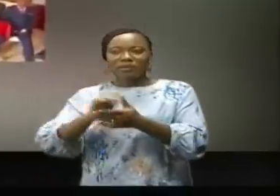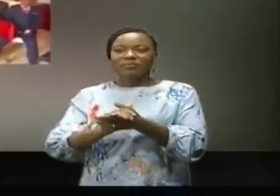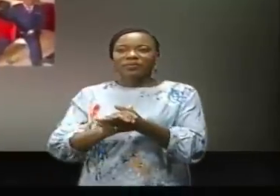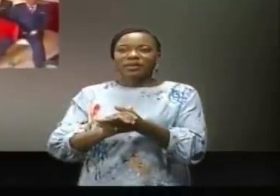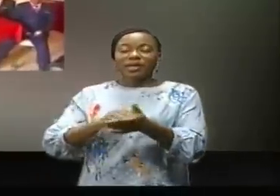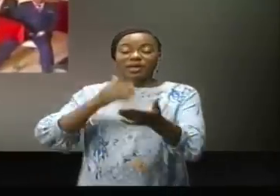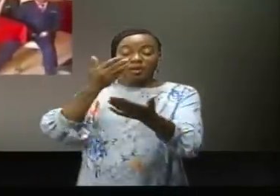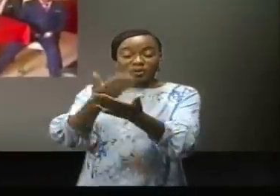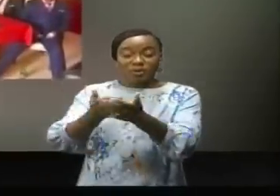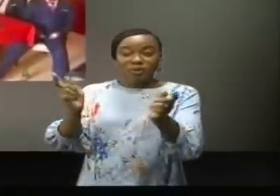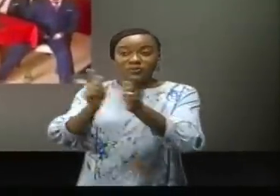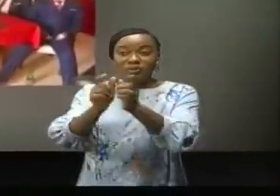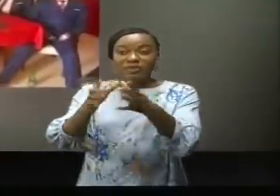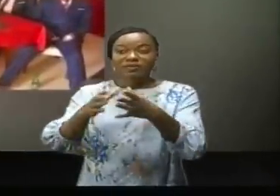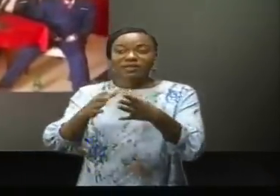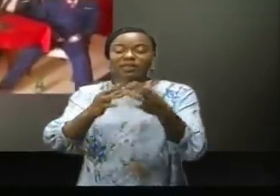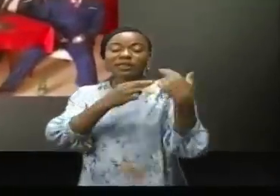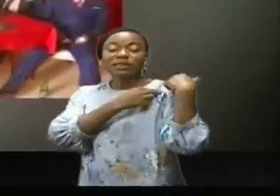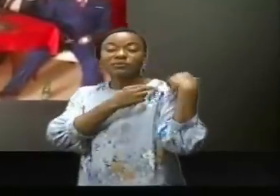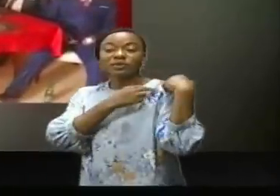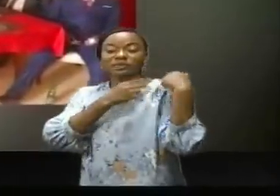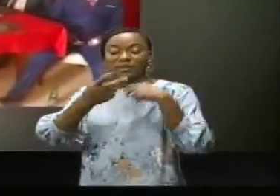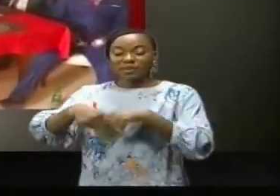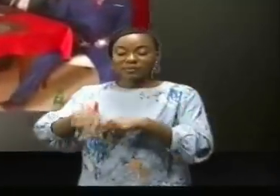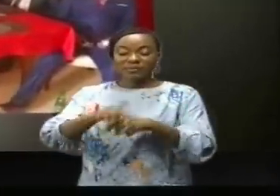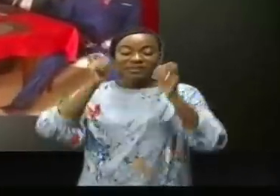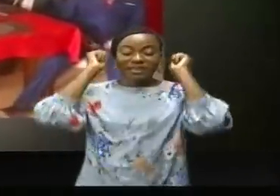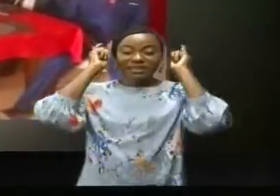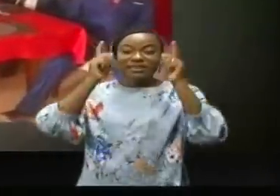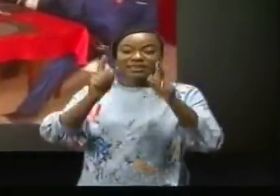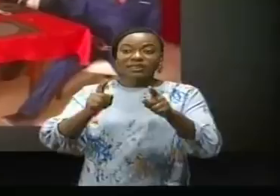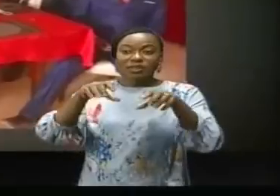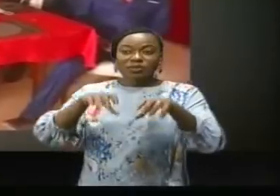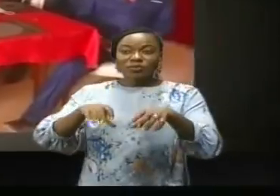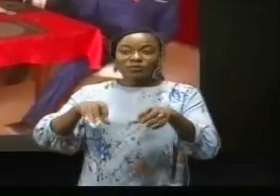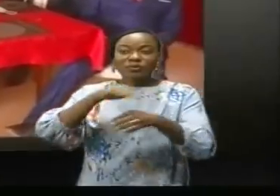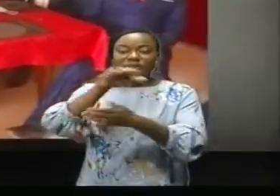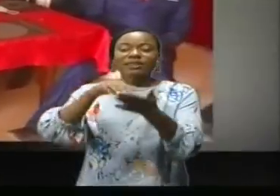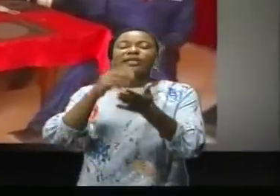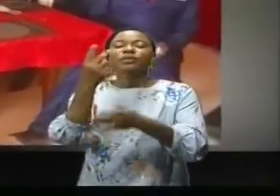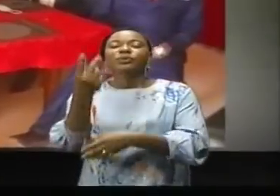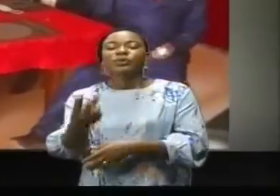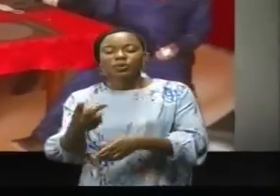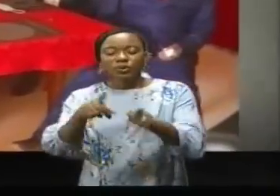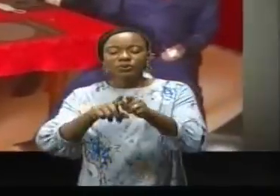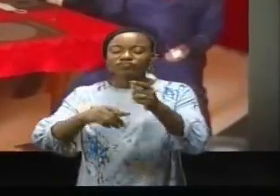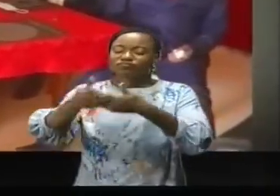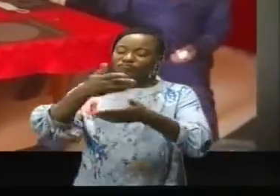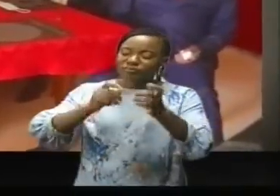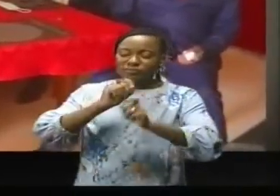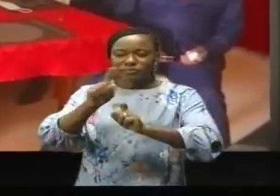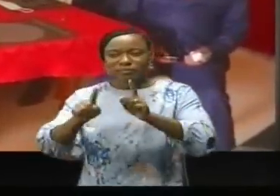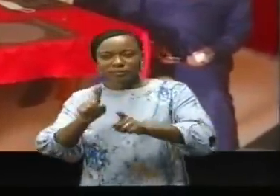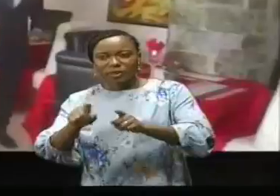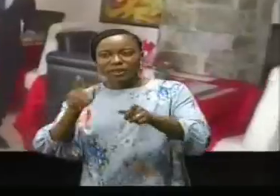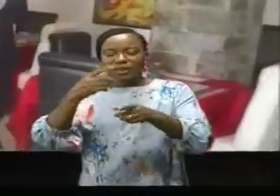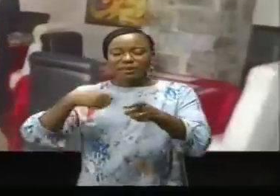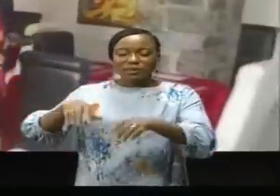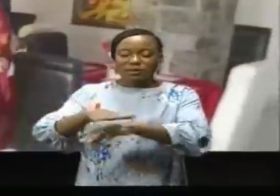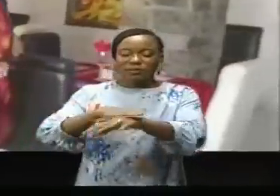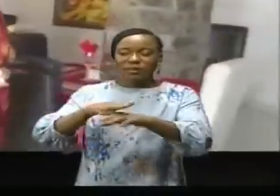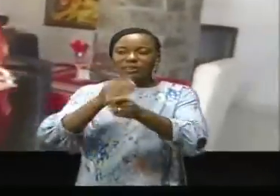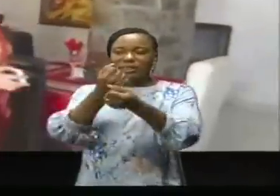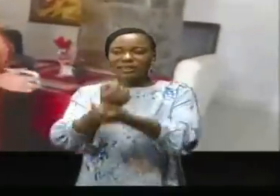pour aller à la rencontre des responsables de la province éducationnelle du Congo central 2. Les échanges ont tourné autour de respect des